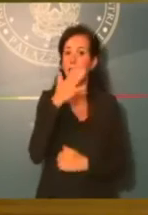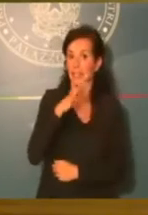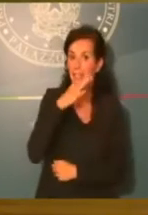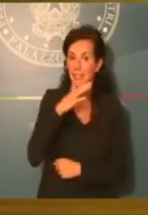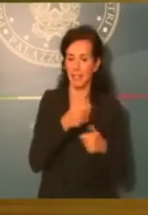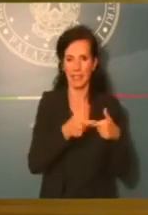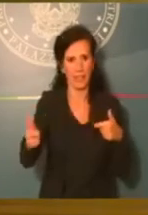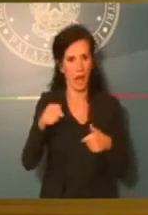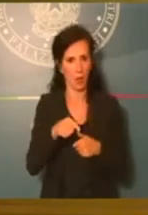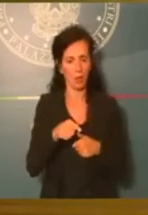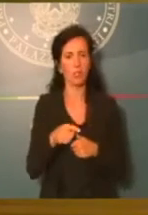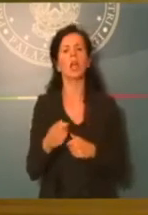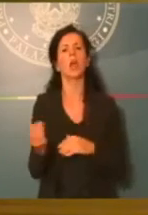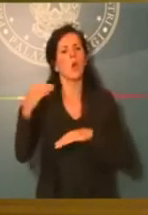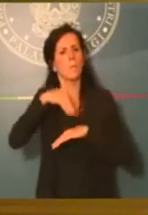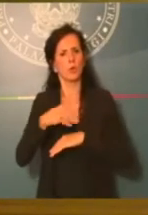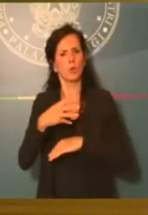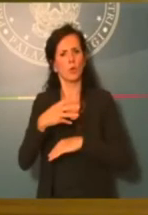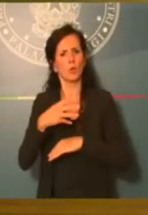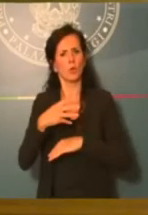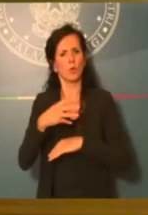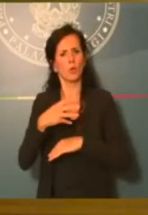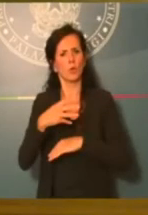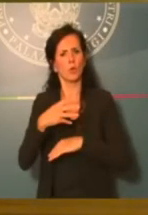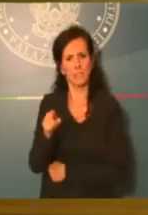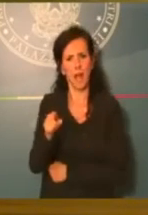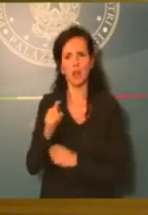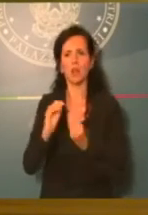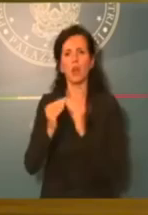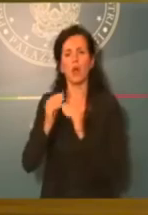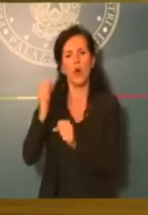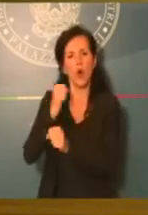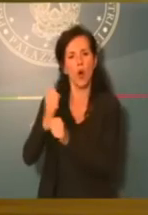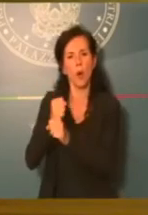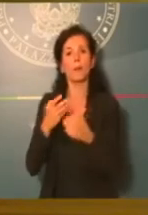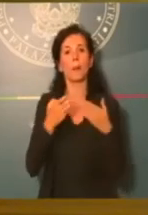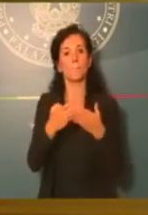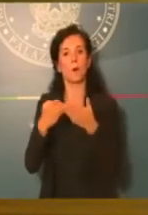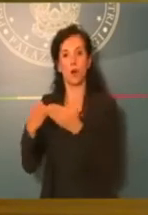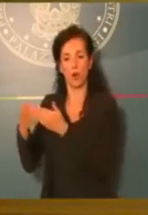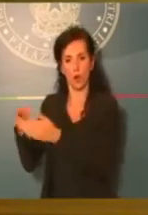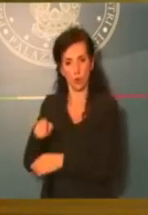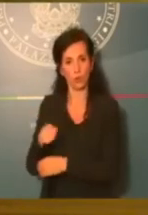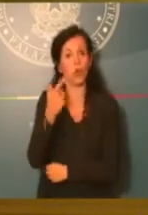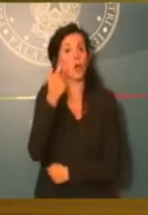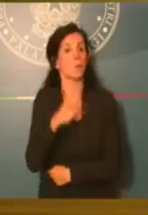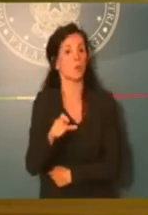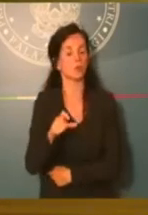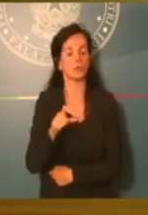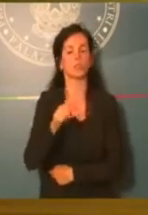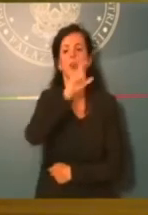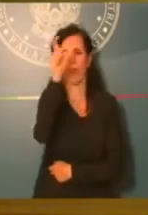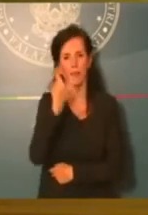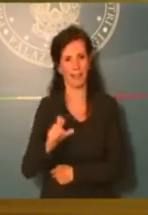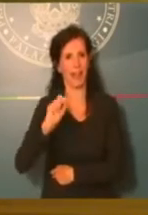alcuni commissariamenti che prevederemo su opere nei porti, perché Italia veloce si